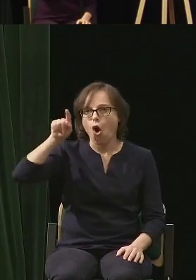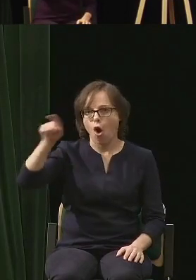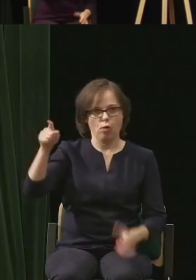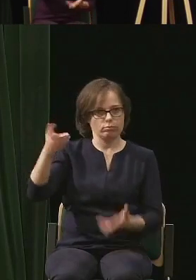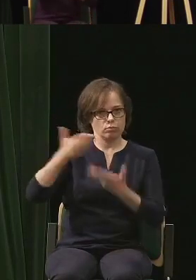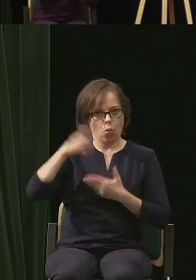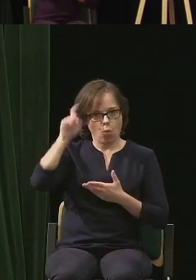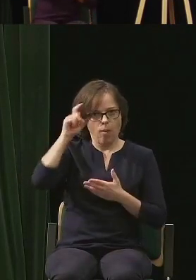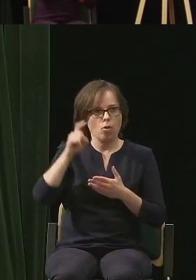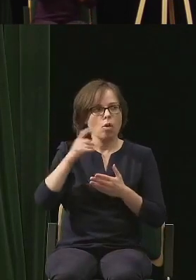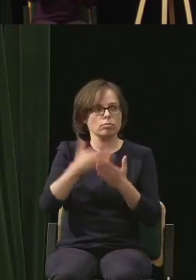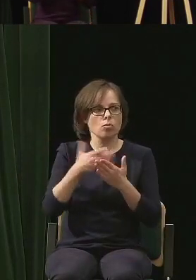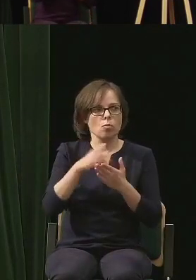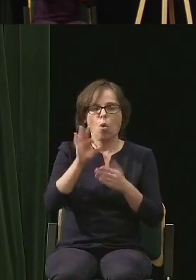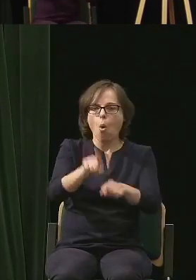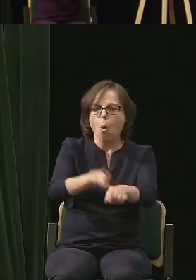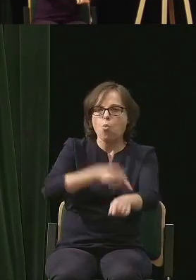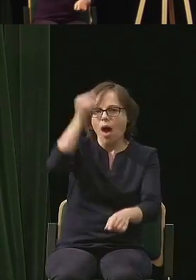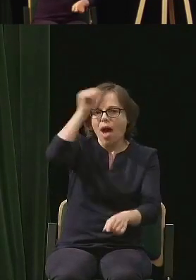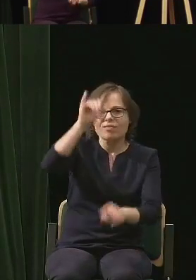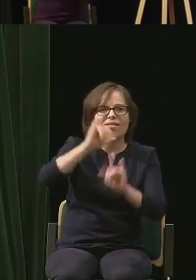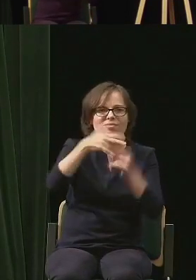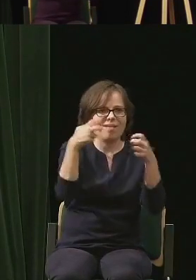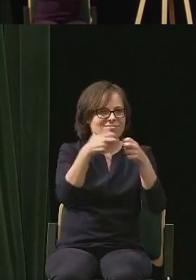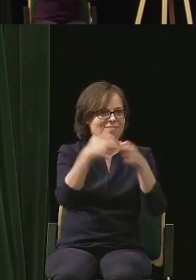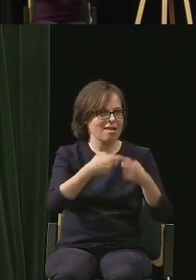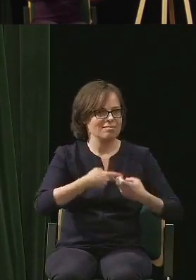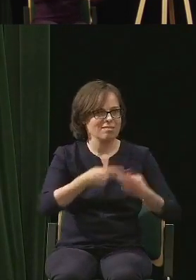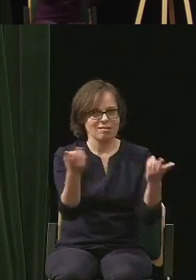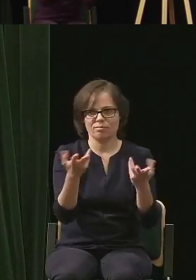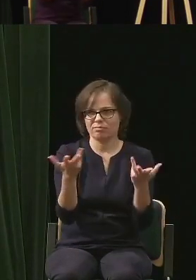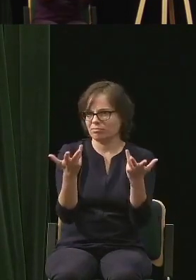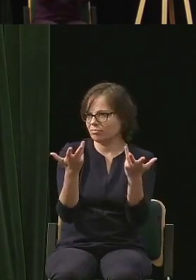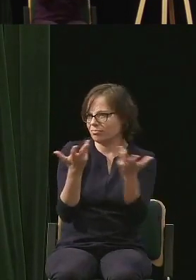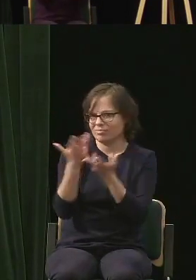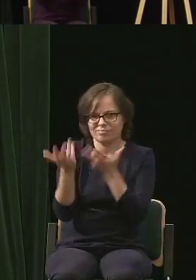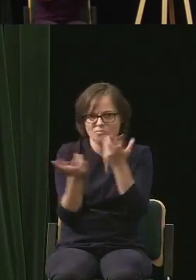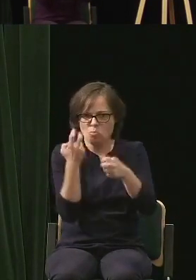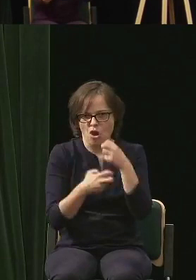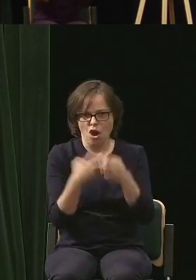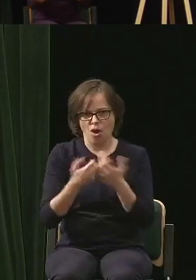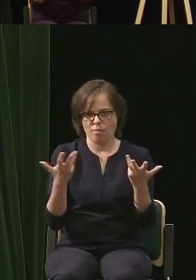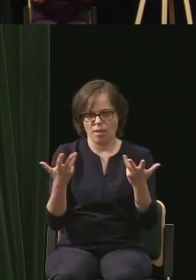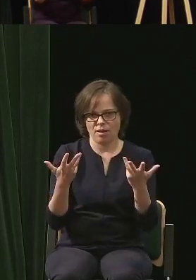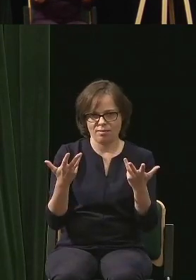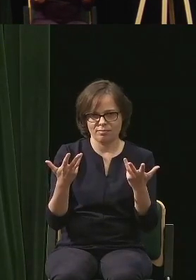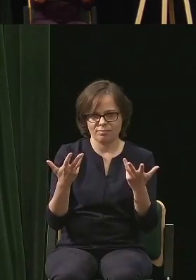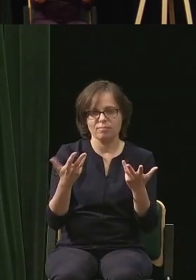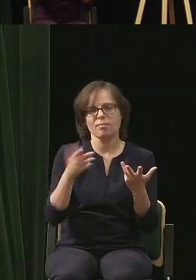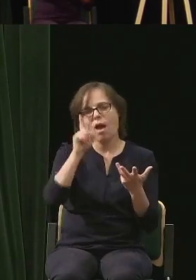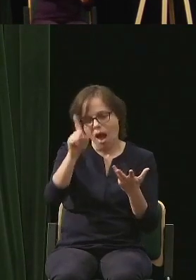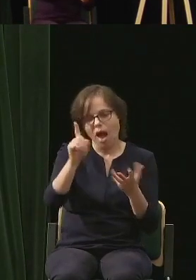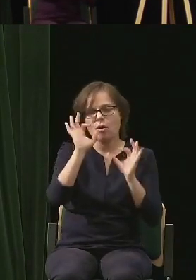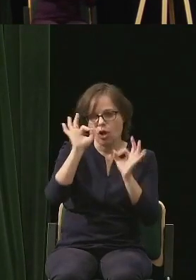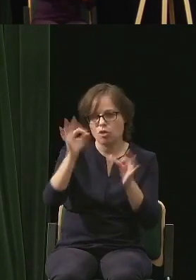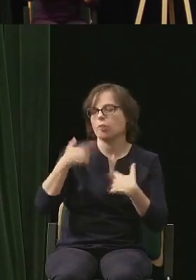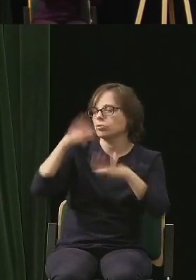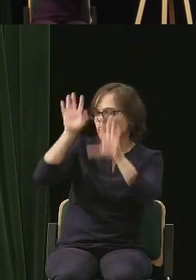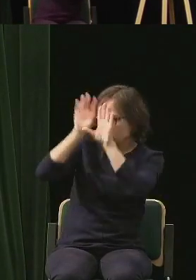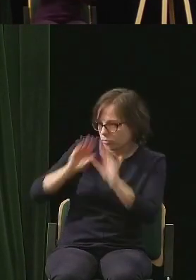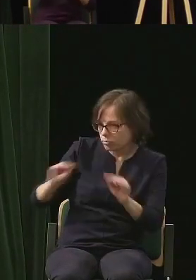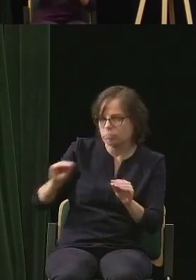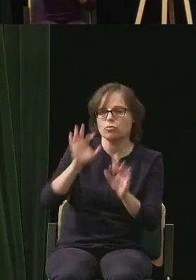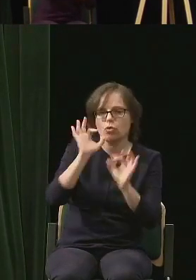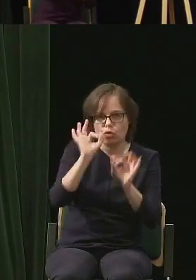tę długą nazwę używać czy to w sieci, czy w internecie. No jest duży zgryz, no ale cóż zrobić z szacunku dla ojca chrzestnego,